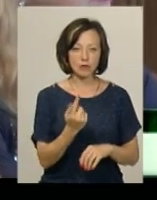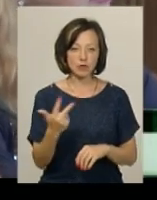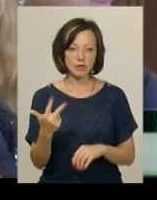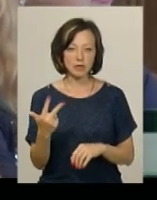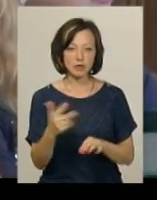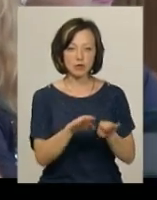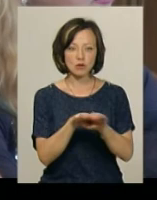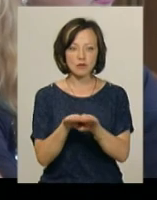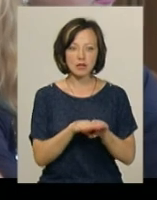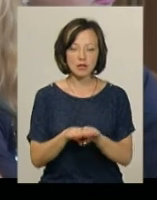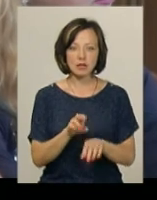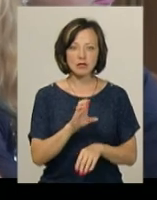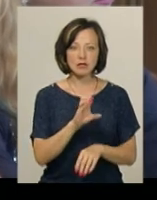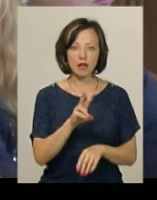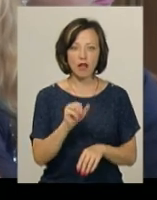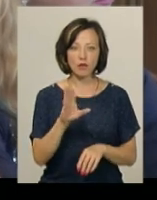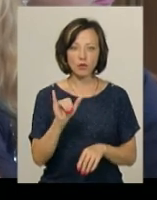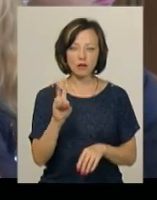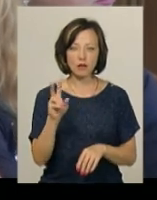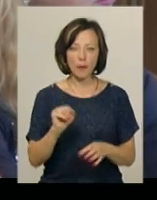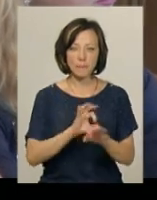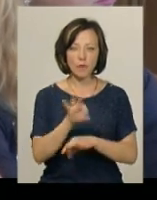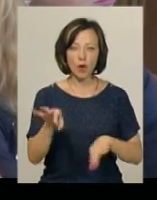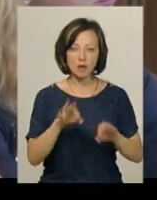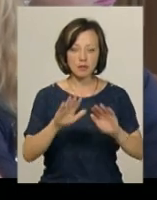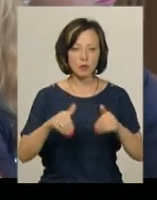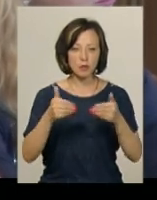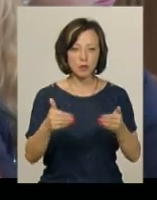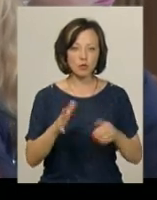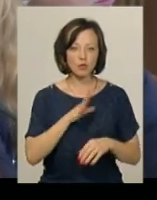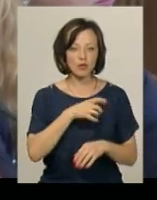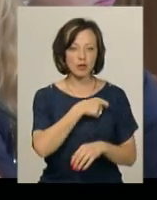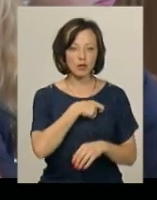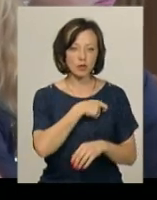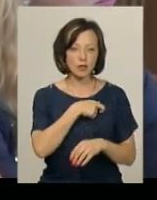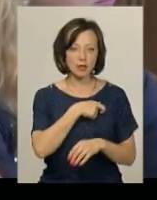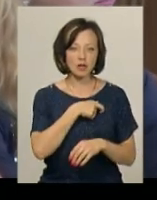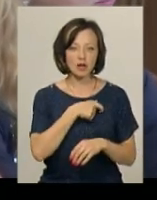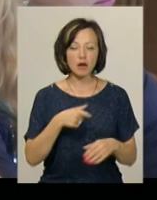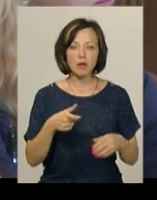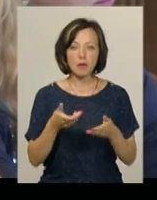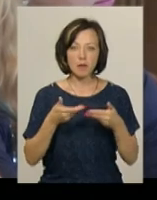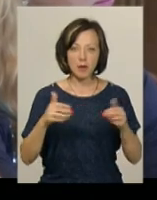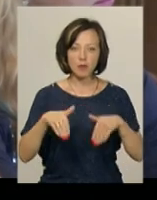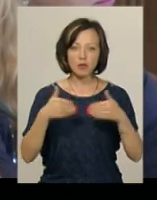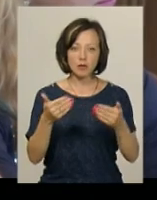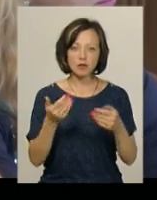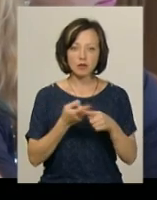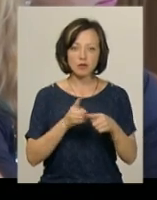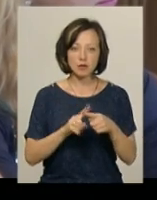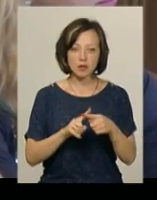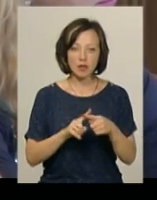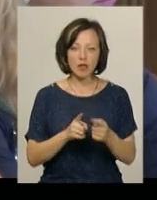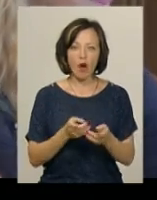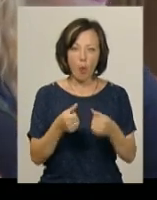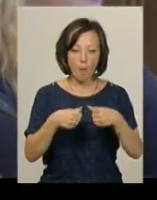ступенів Славодинка, але до проєкту, який був запропонований депутатом з ініціативною групою, пропонували вчора, як це говорили на